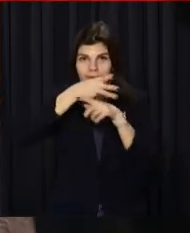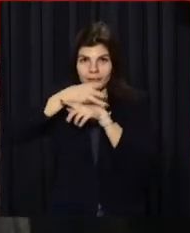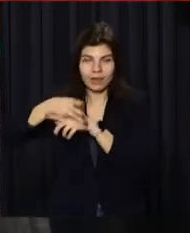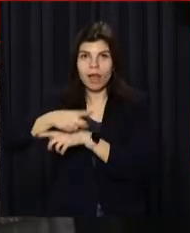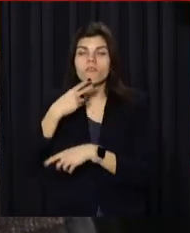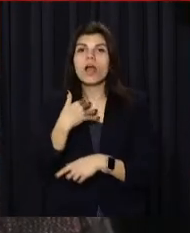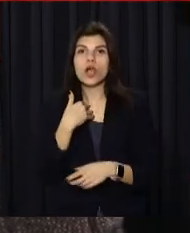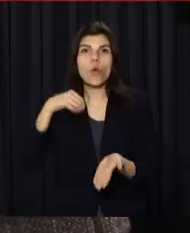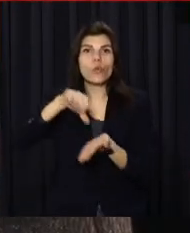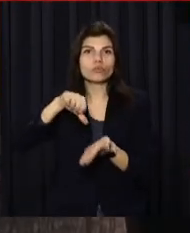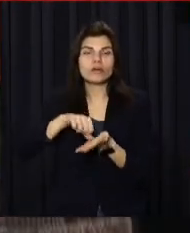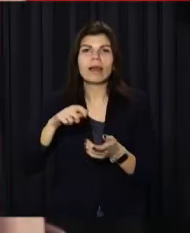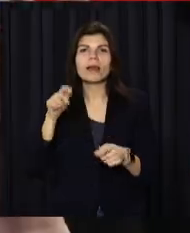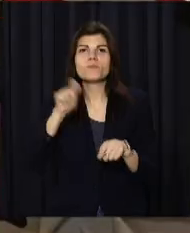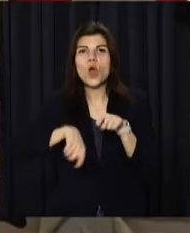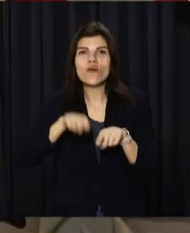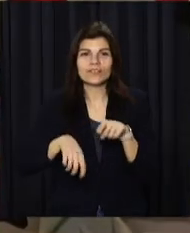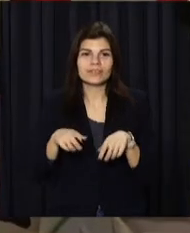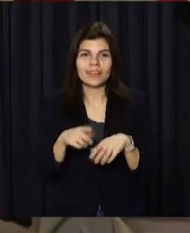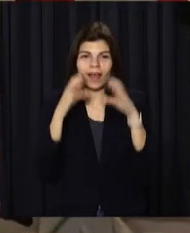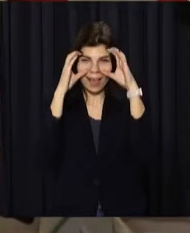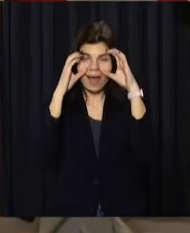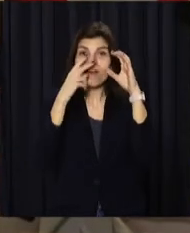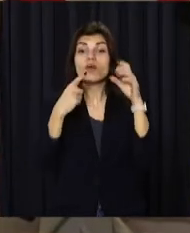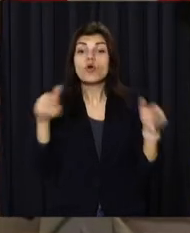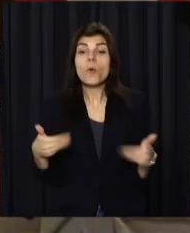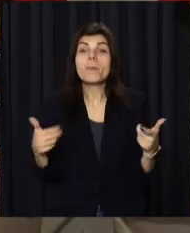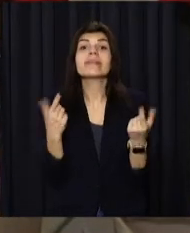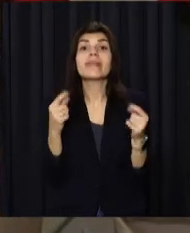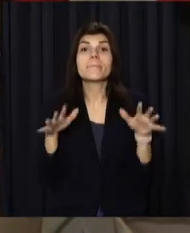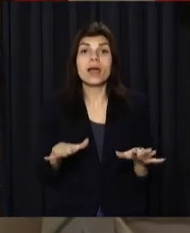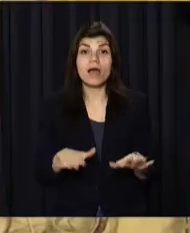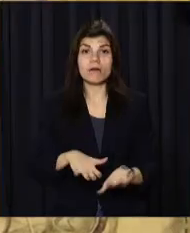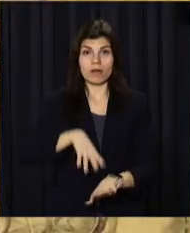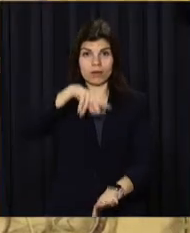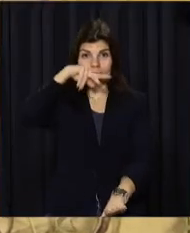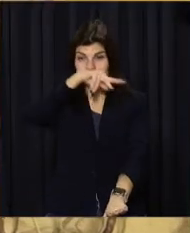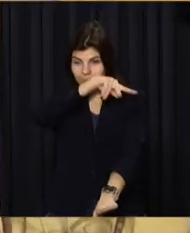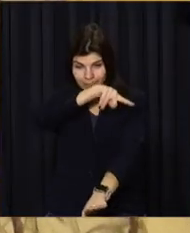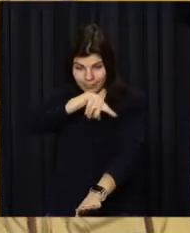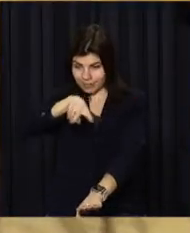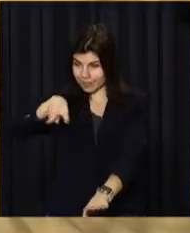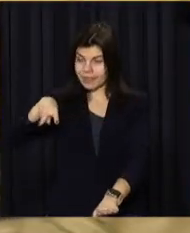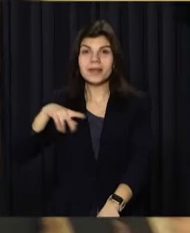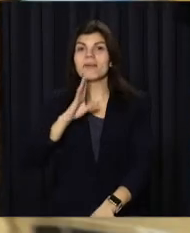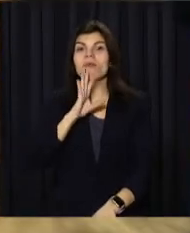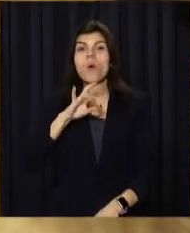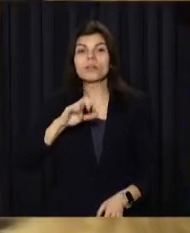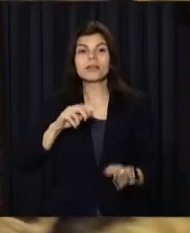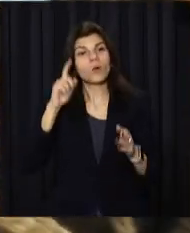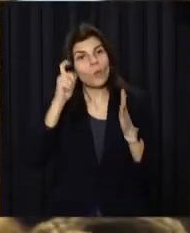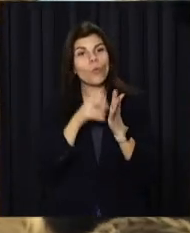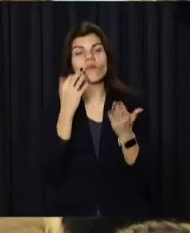ніби стала учасником експедиції. Сніг бачу, дорогу бачу. Олена зазначає, дізналася про